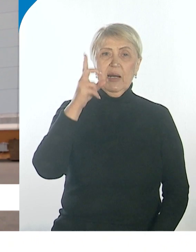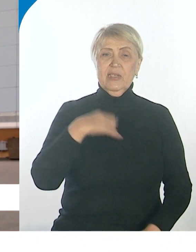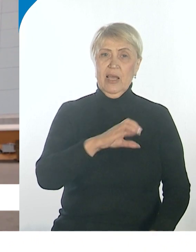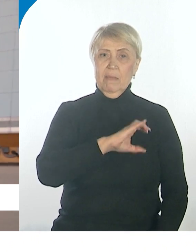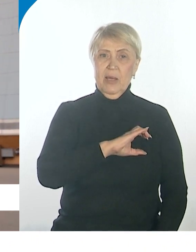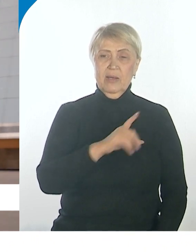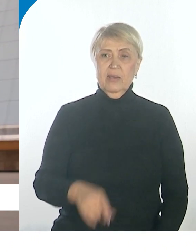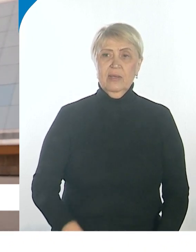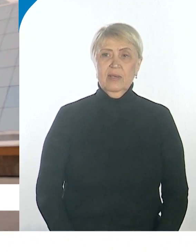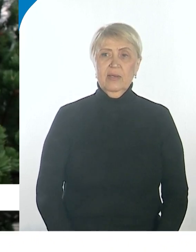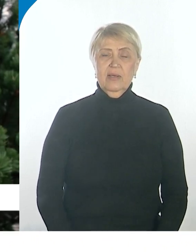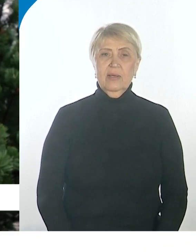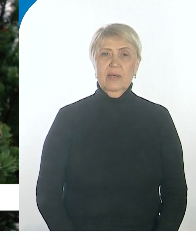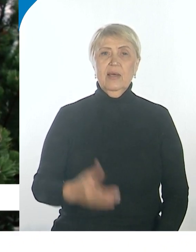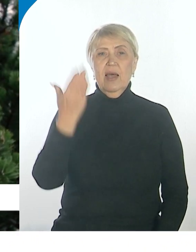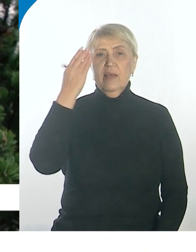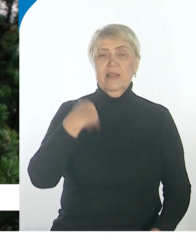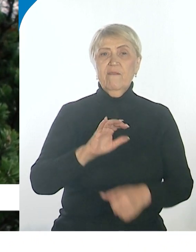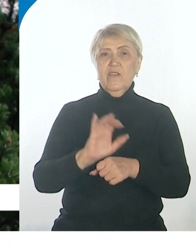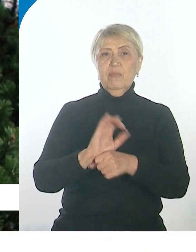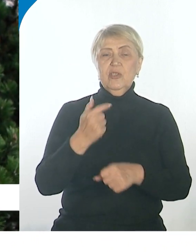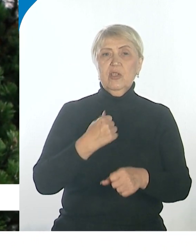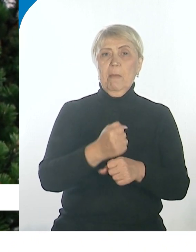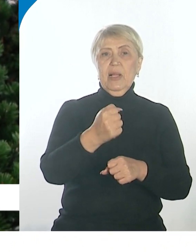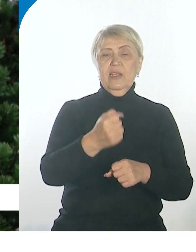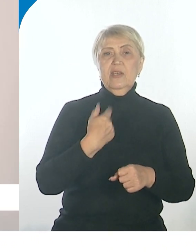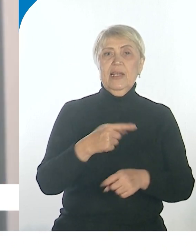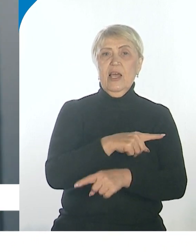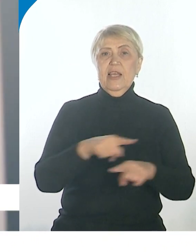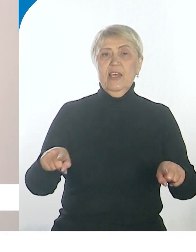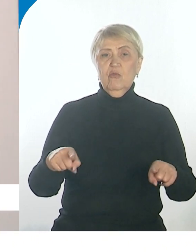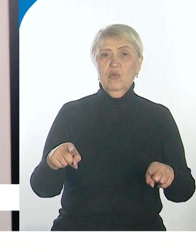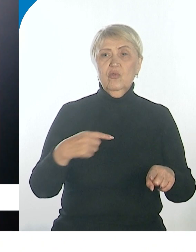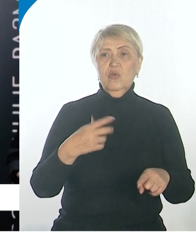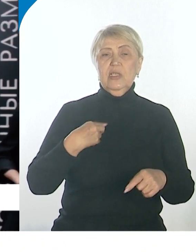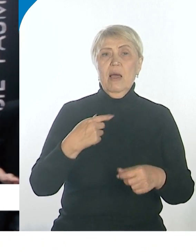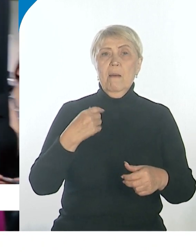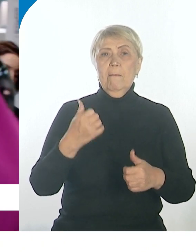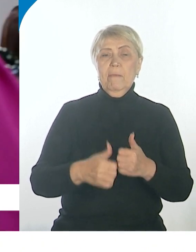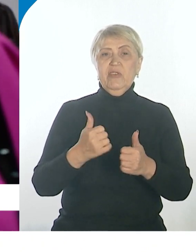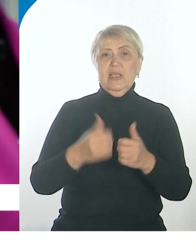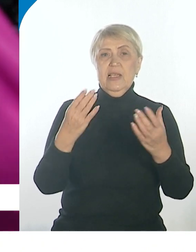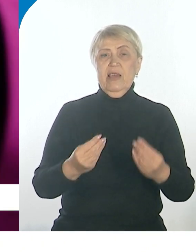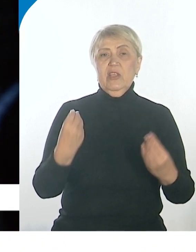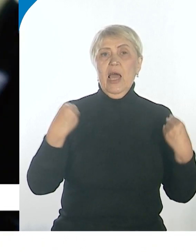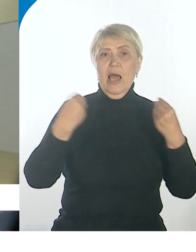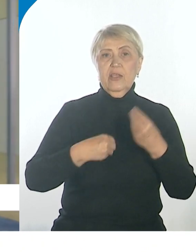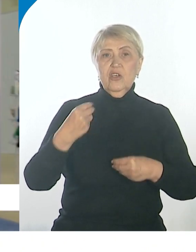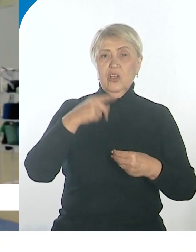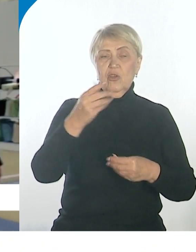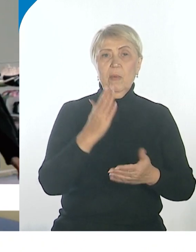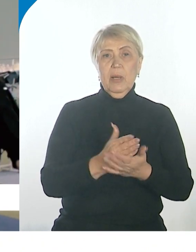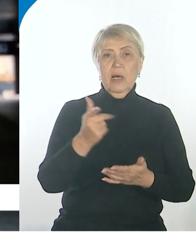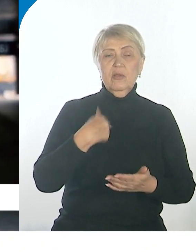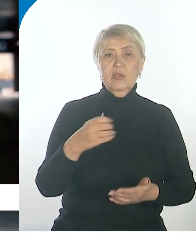нишу вечерней моды, недавно выпустил дополнительную линейку с повседневной одеждой. Ее дизайнеры представили на международной выставке